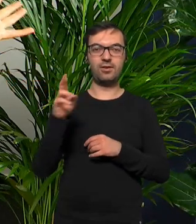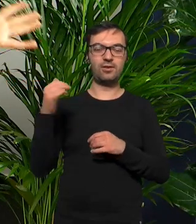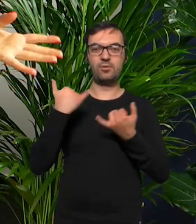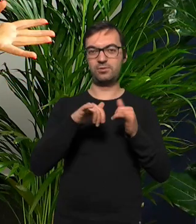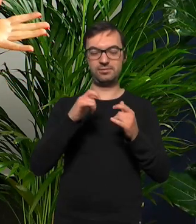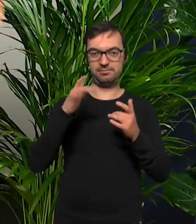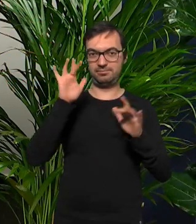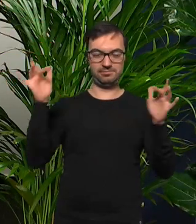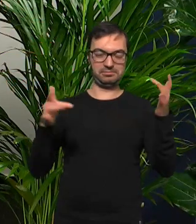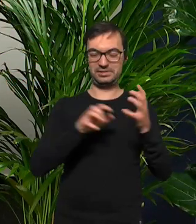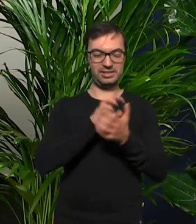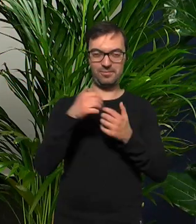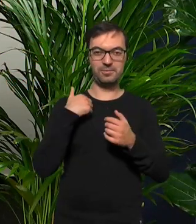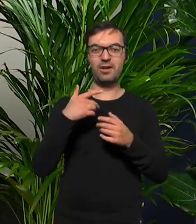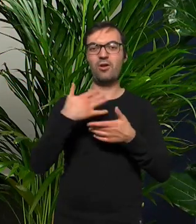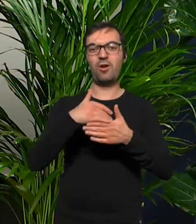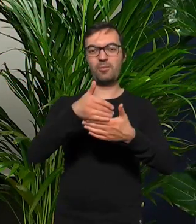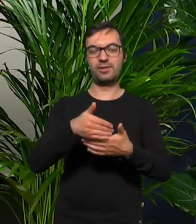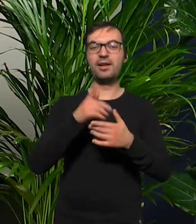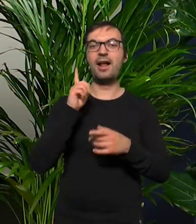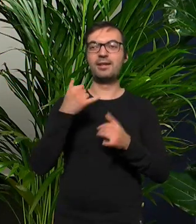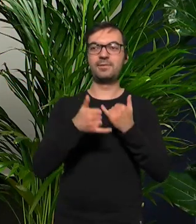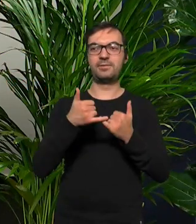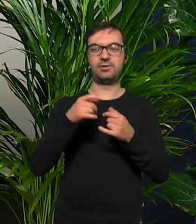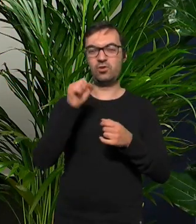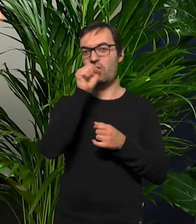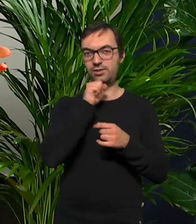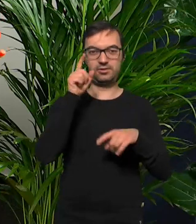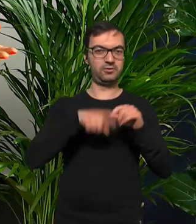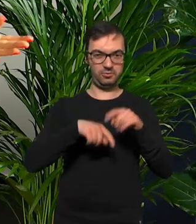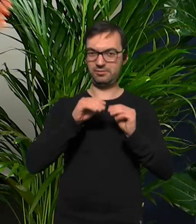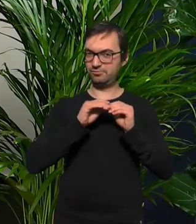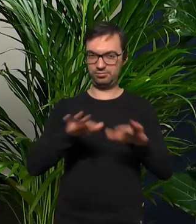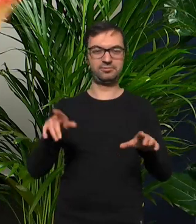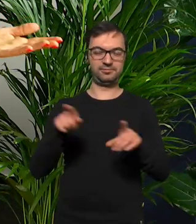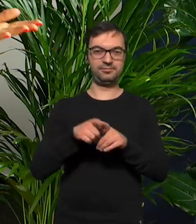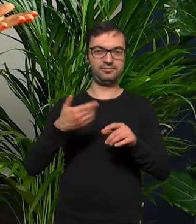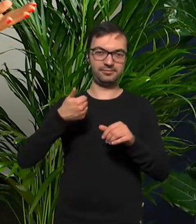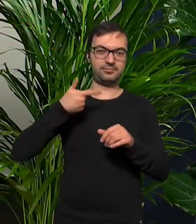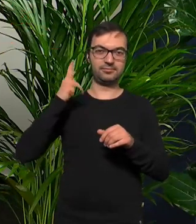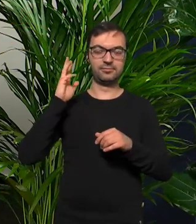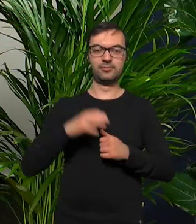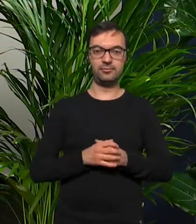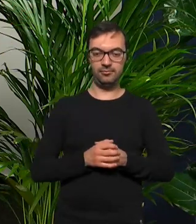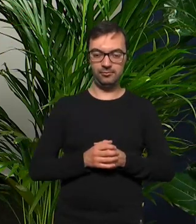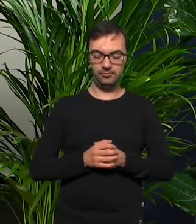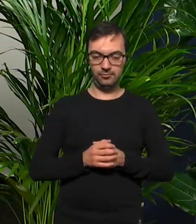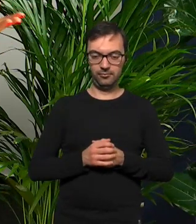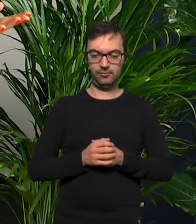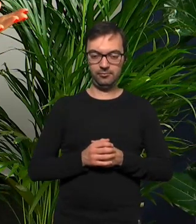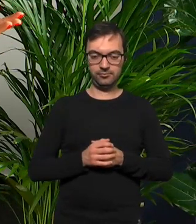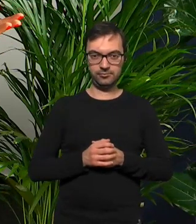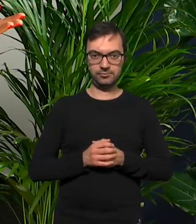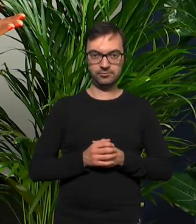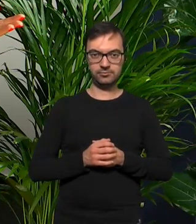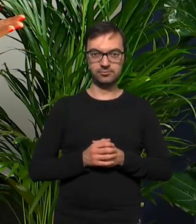w różnych częściach świata przy komputerach no tak, ale gdyby męskie granie tak zaszalało jak zwykle w poprzednich latach biegło o widzę,